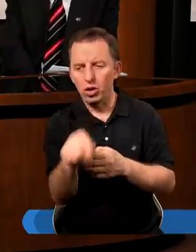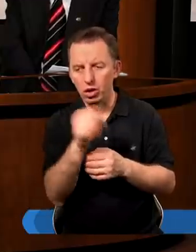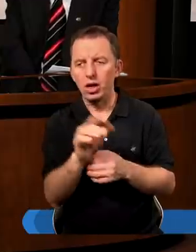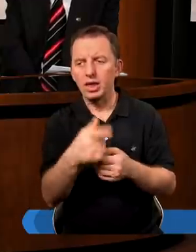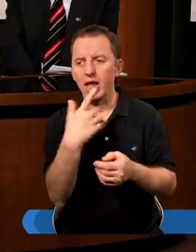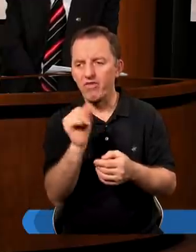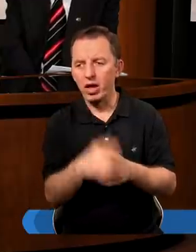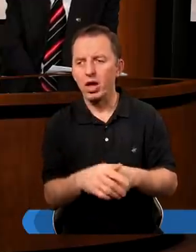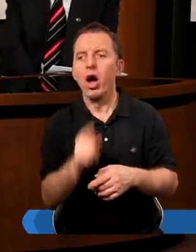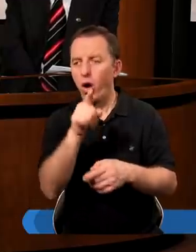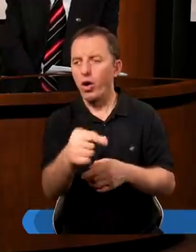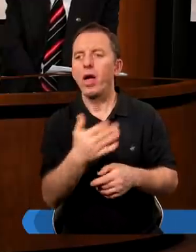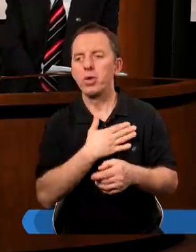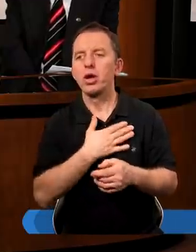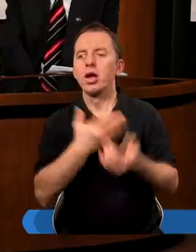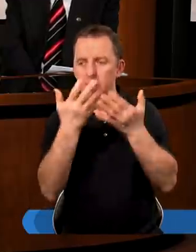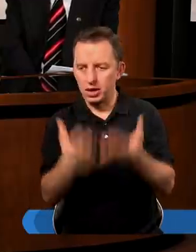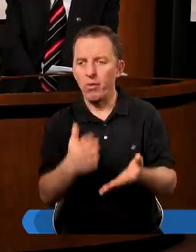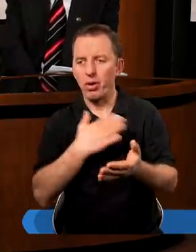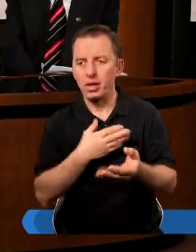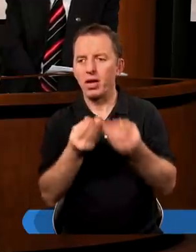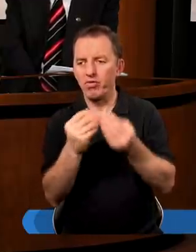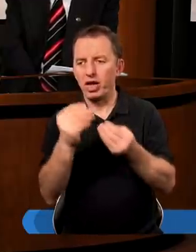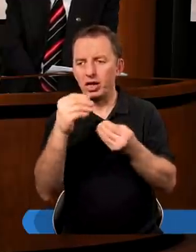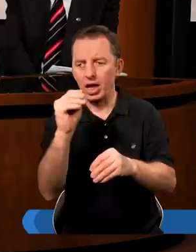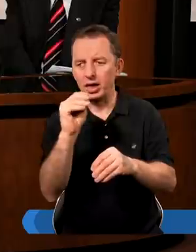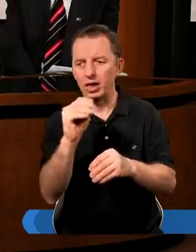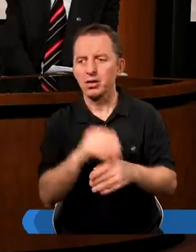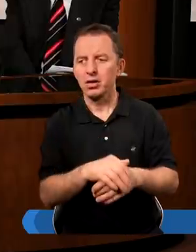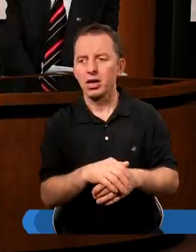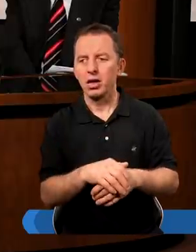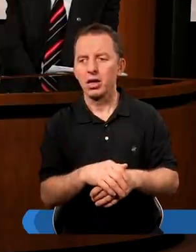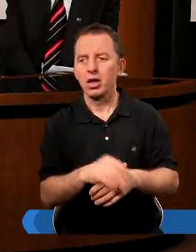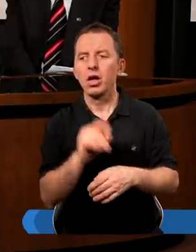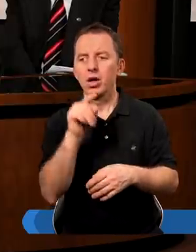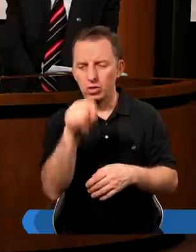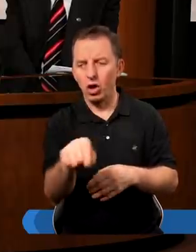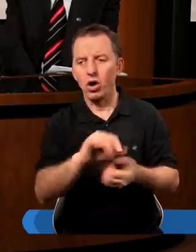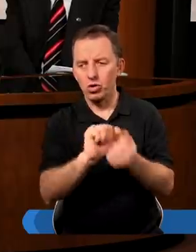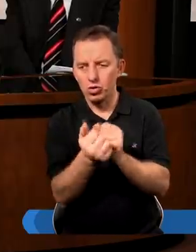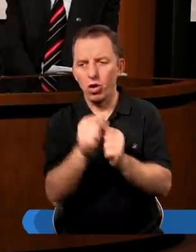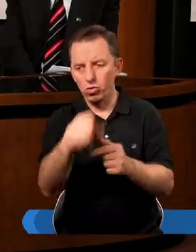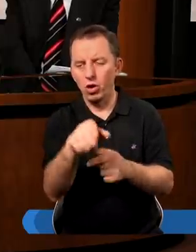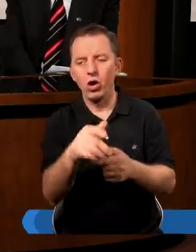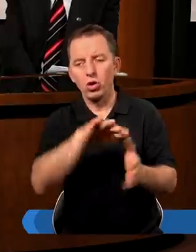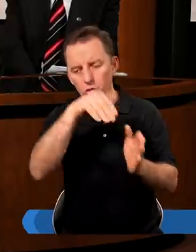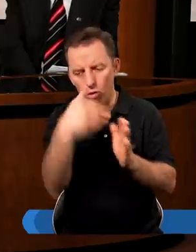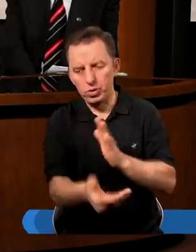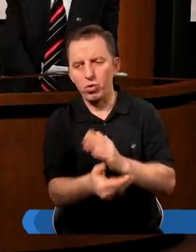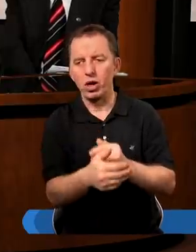mojej definicji. Ona posiadała, chciała mieć więcej. Aha. I to ją zgubiło. Czyli